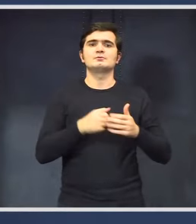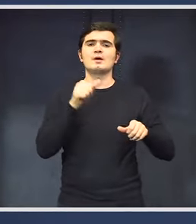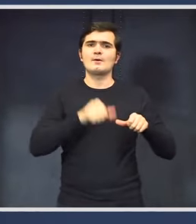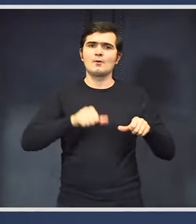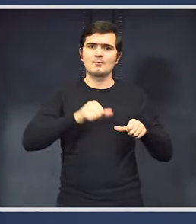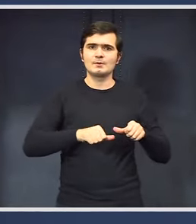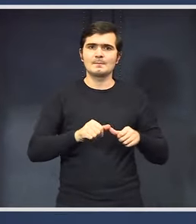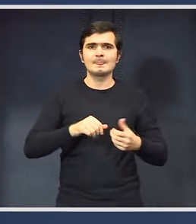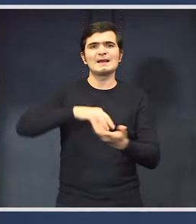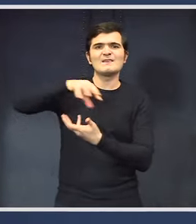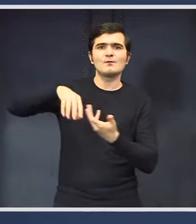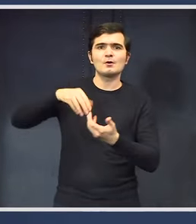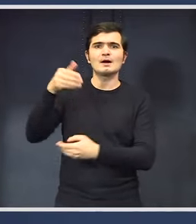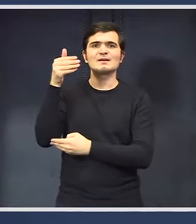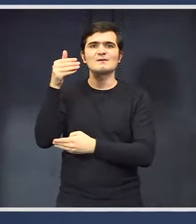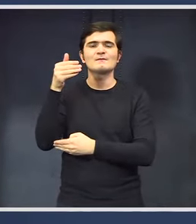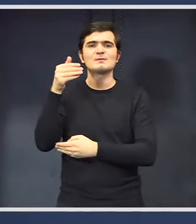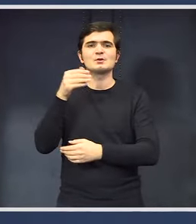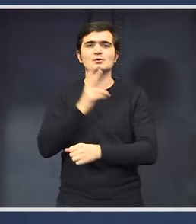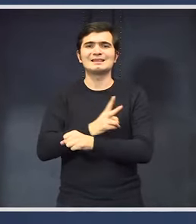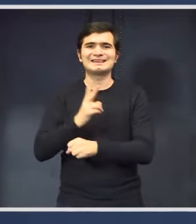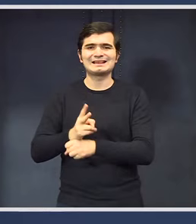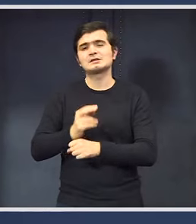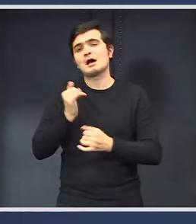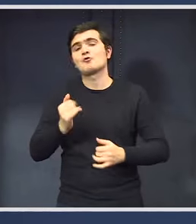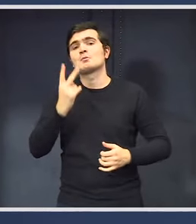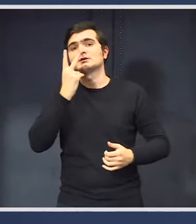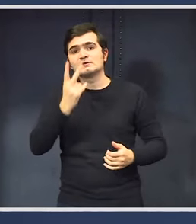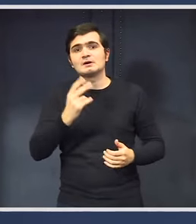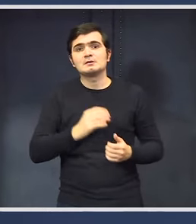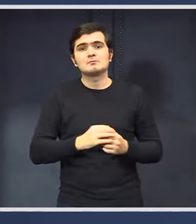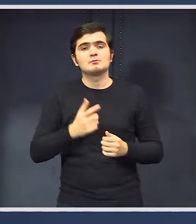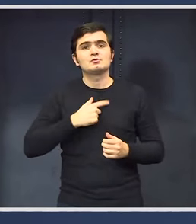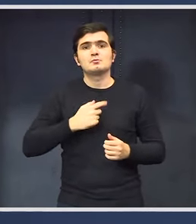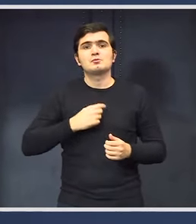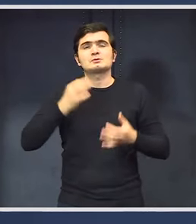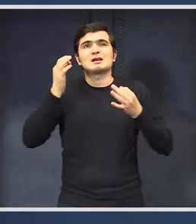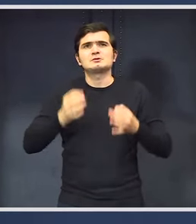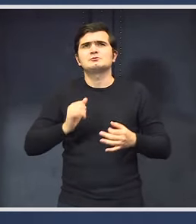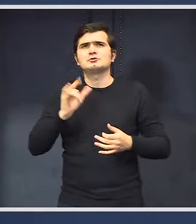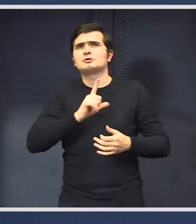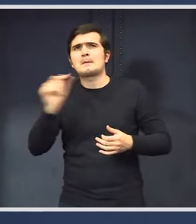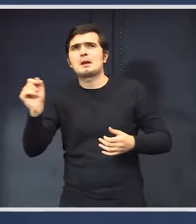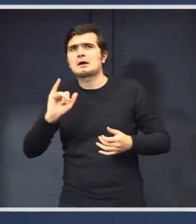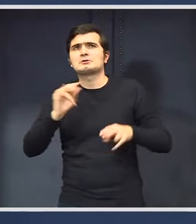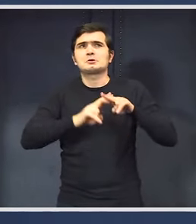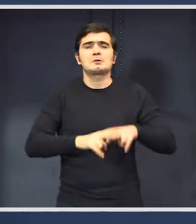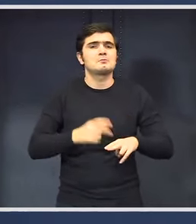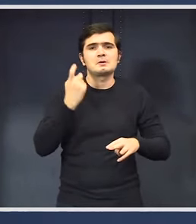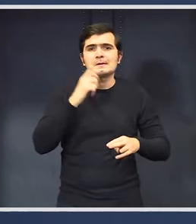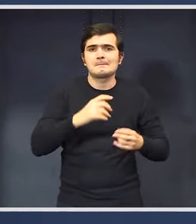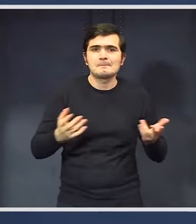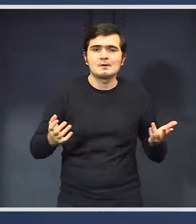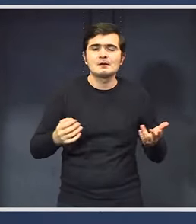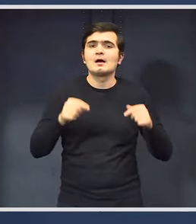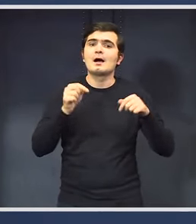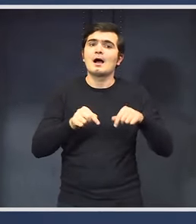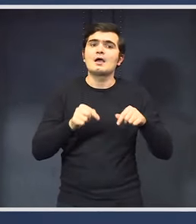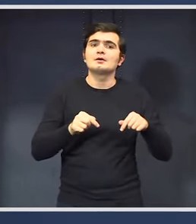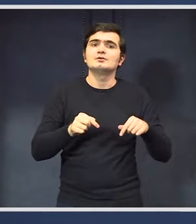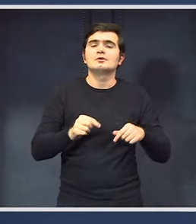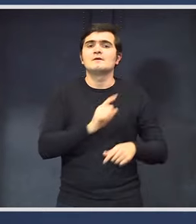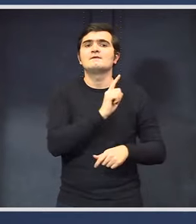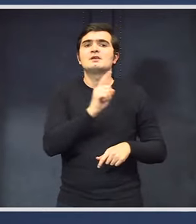Reforma companiilor de stat acum vom vedea. Nu pot să te asigur cine va pleca și nu va pleca, dar aici